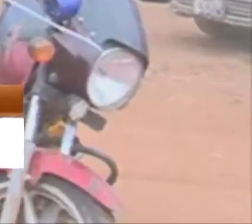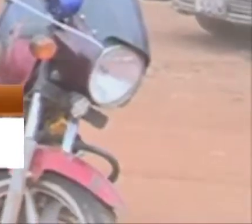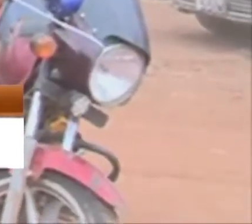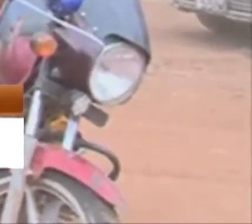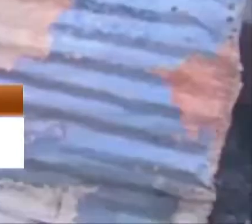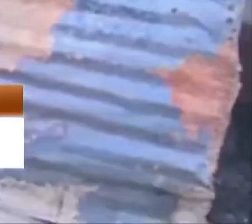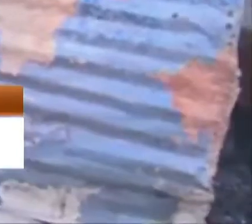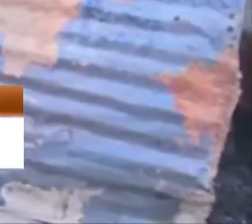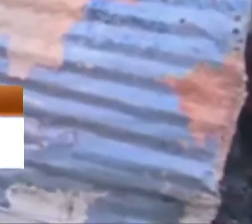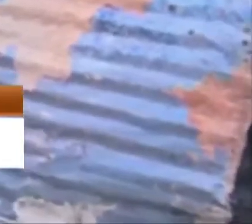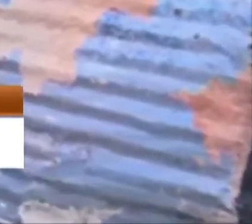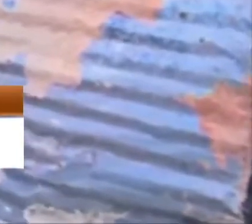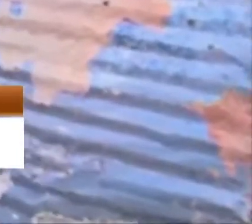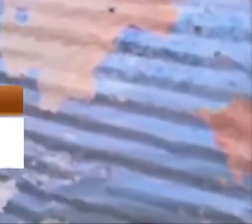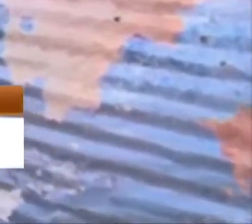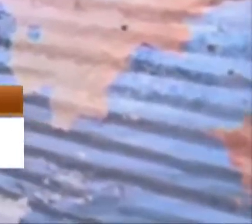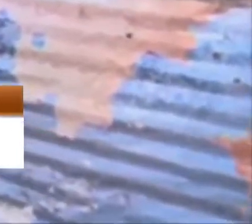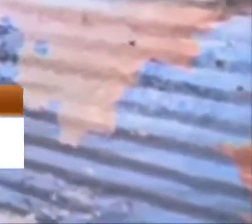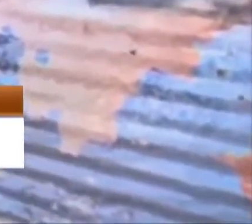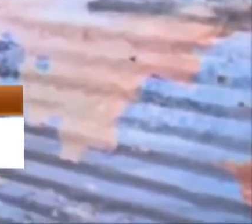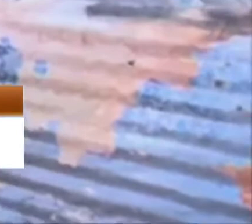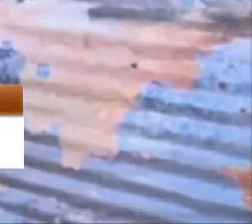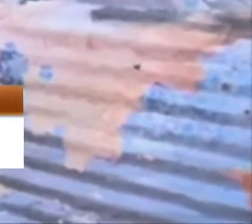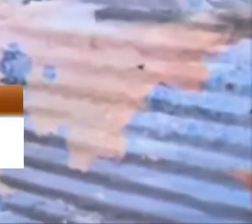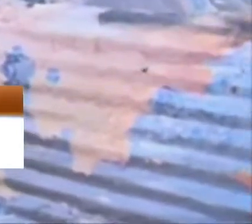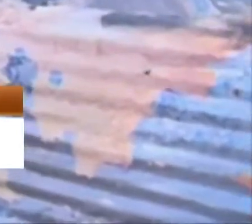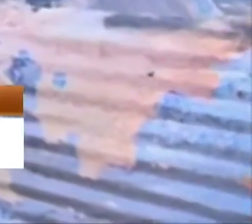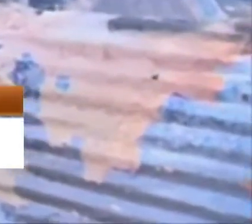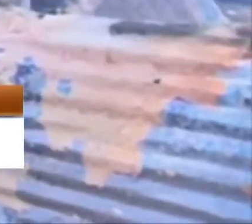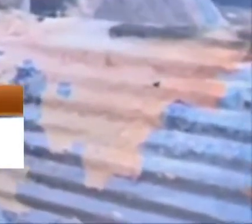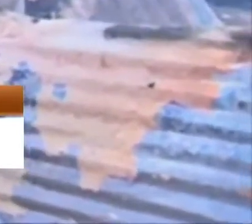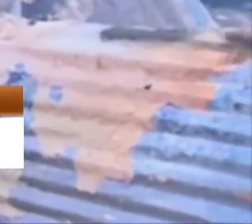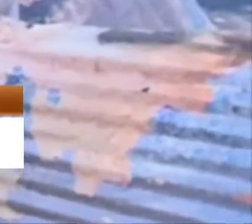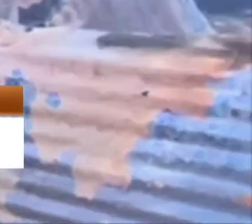Ch Kuku kazi hao.